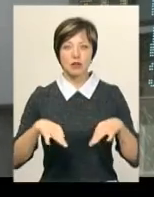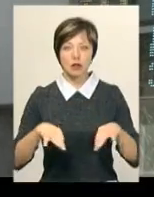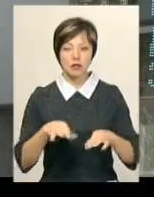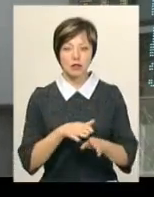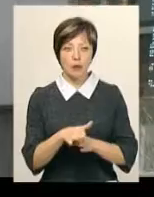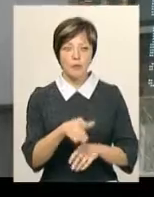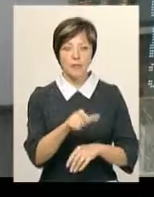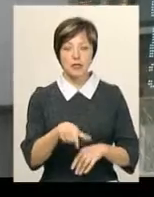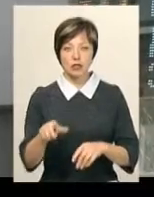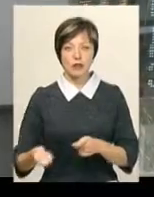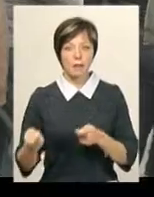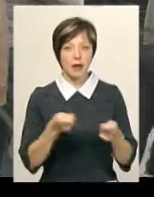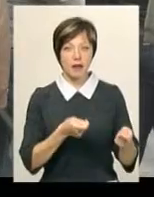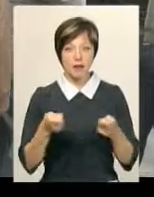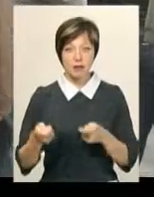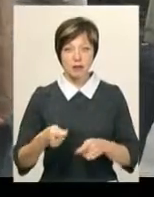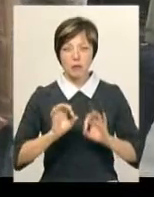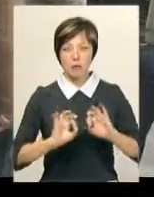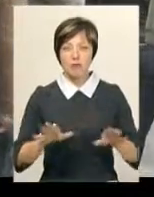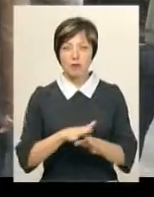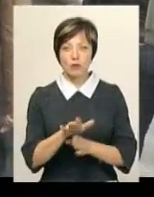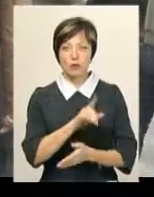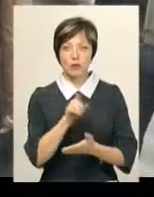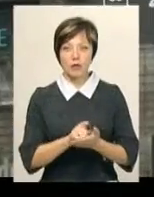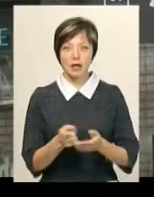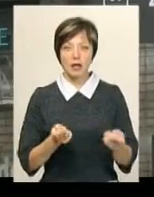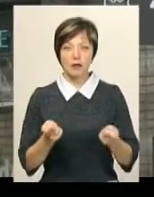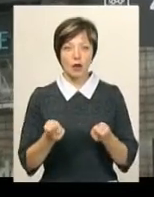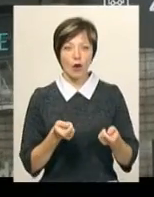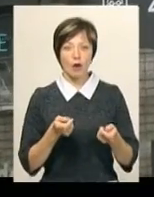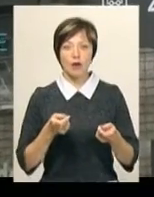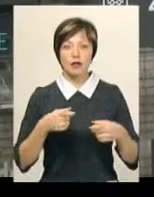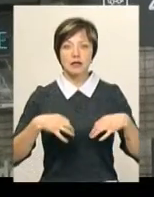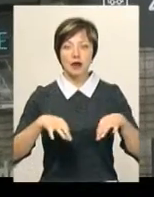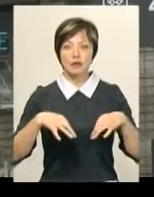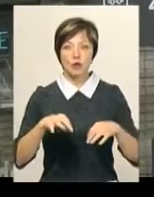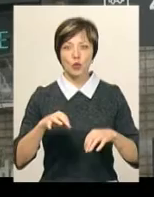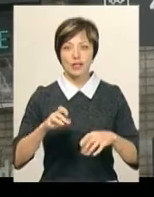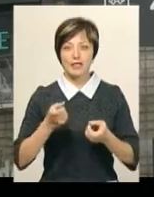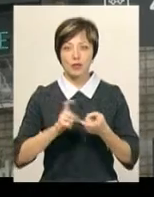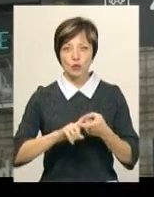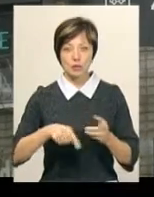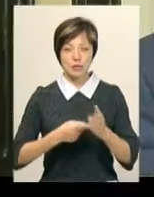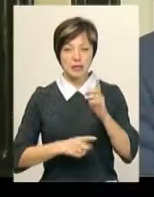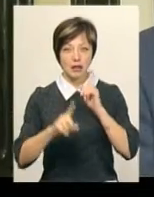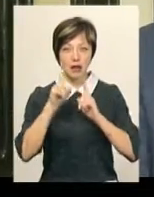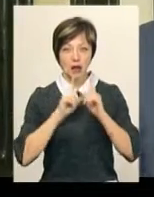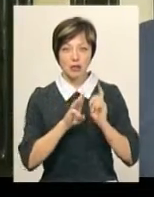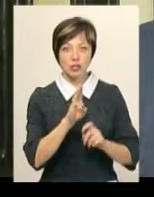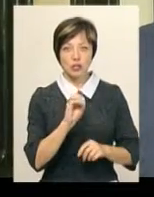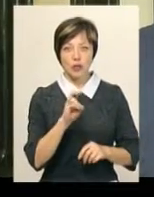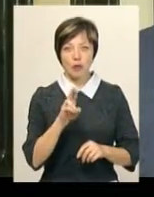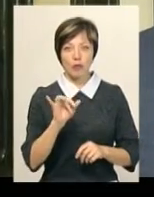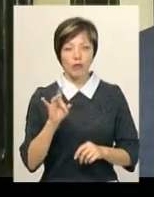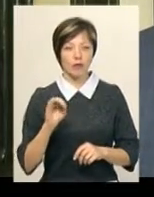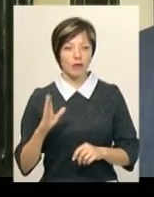здійснюють пасажирські перевезення. Пояснює виконуючий обов'язки керівника управління транспорту та зв'язку Хмельницької міськради Сергій Шепурев.